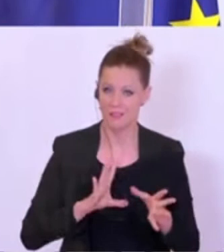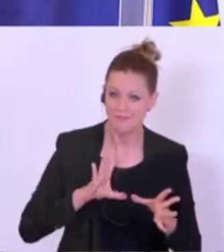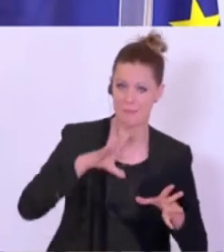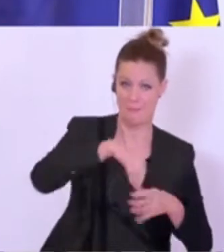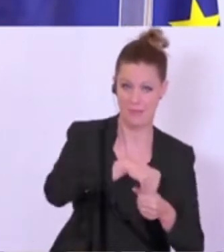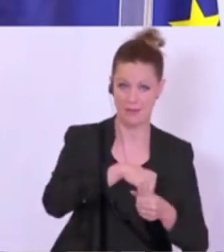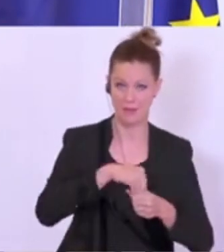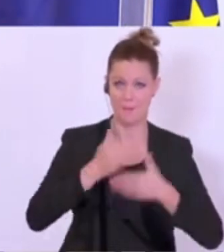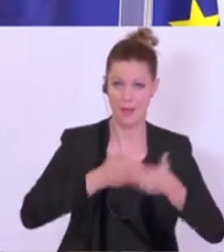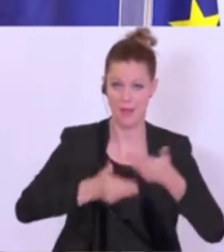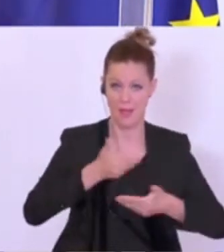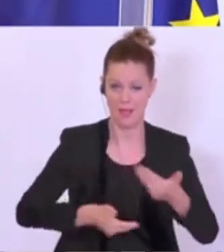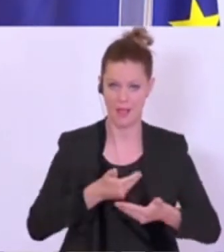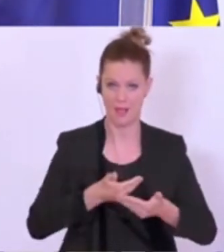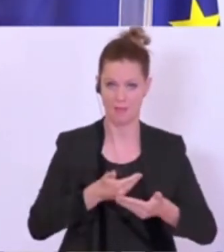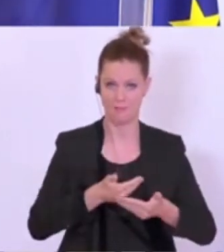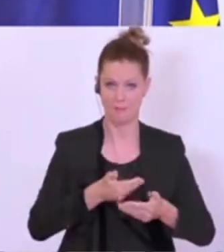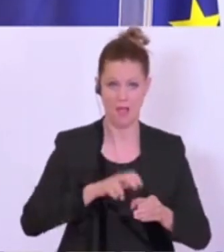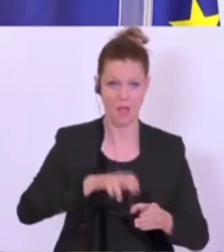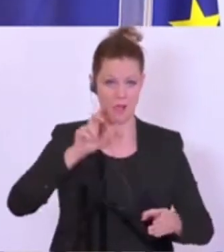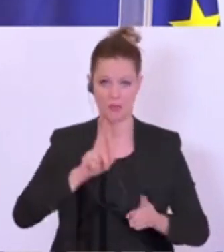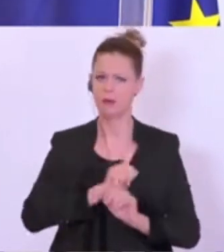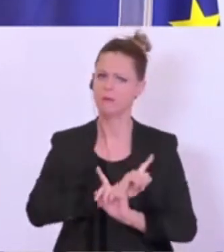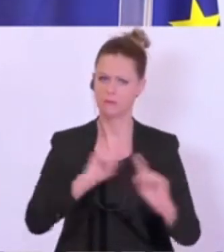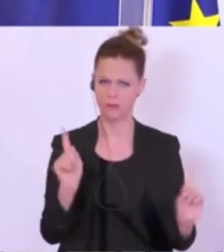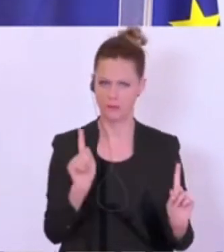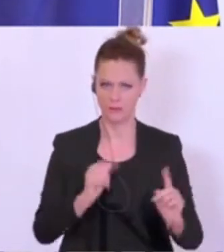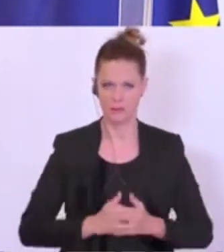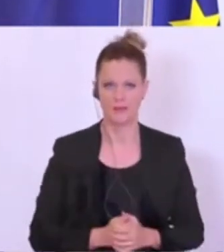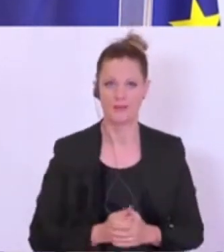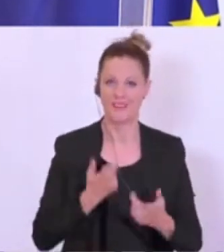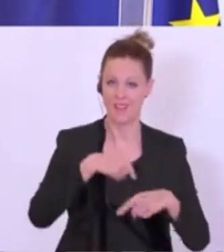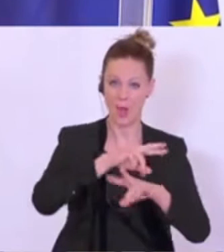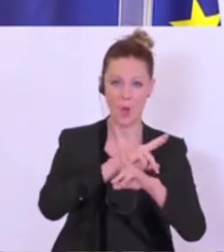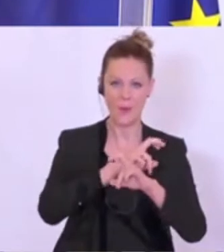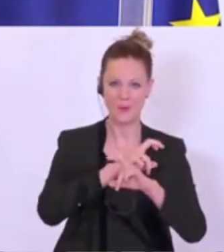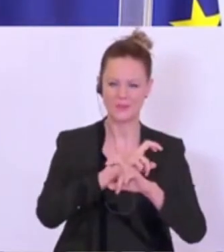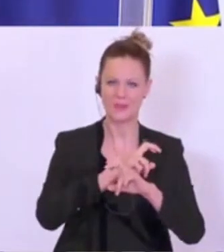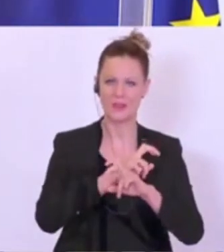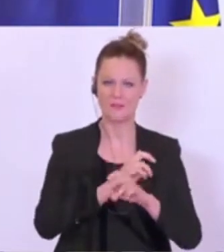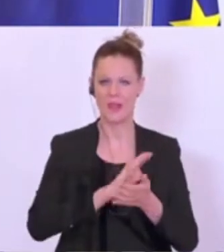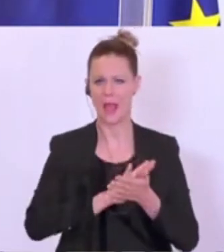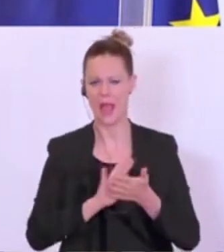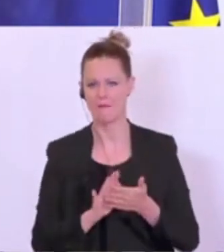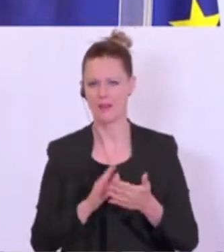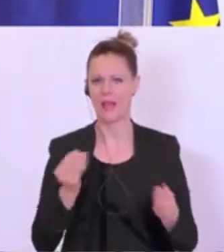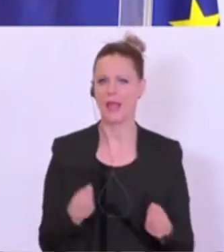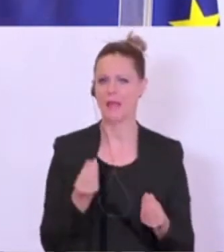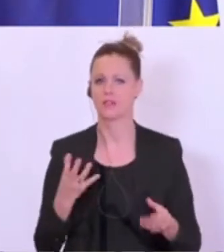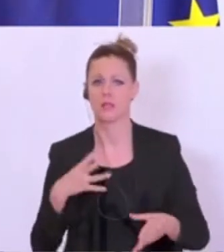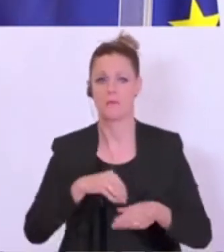sind, dürfen wir ihn nicht mehr verlassen. Und Österreich darf nicht Trittbrettfahrer sein, sondern muss in der